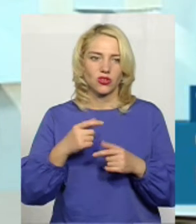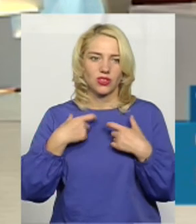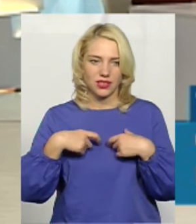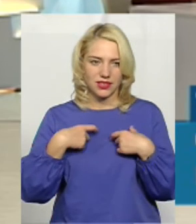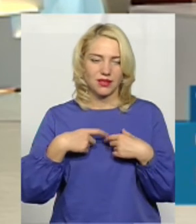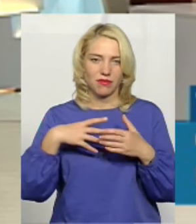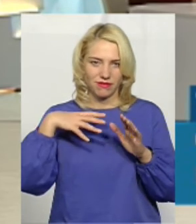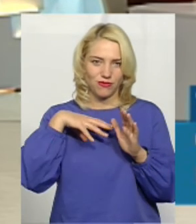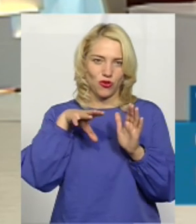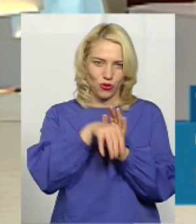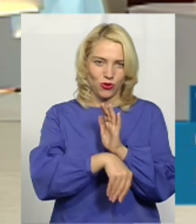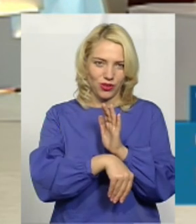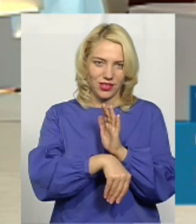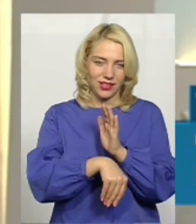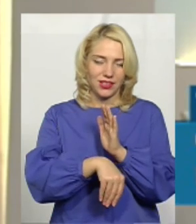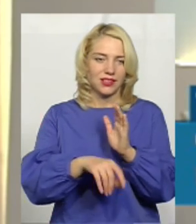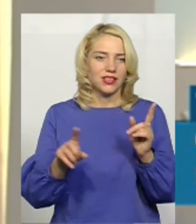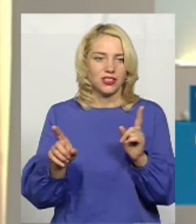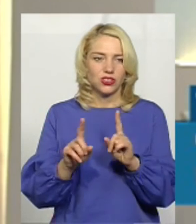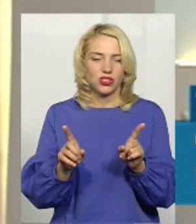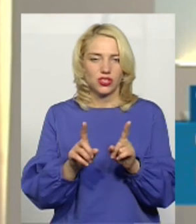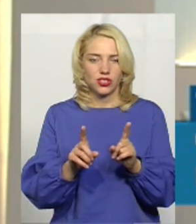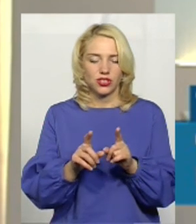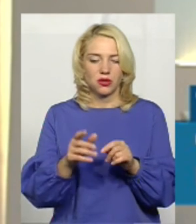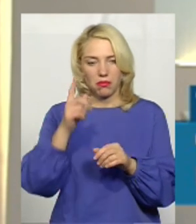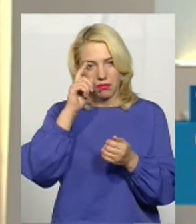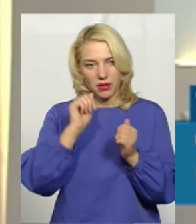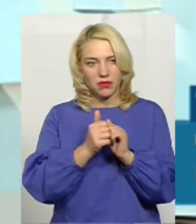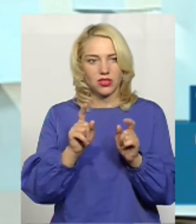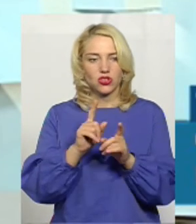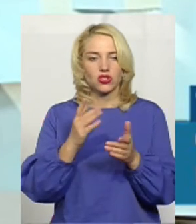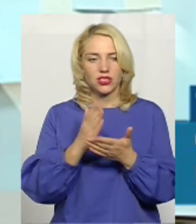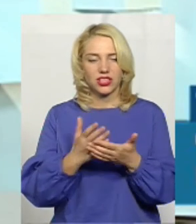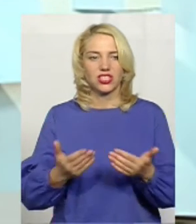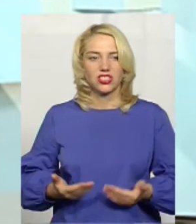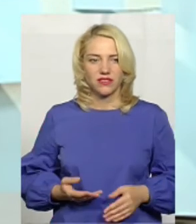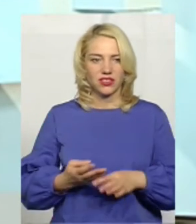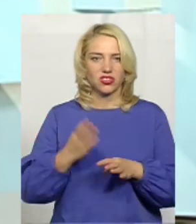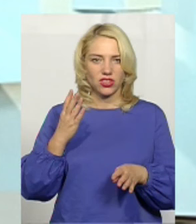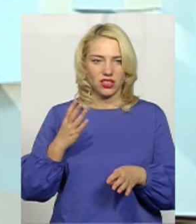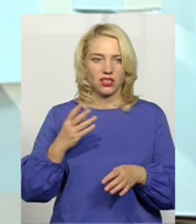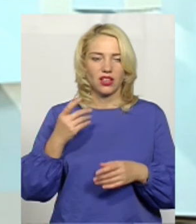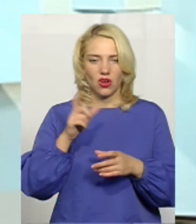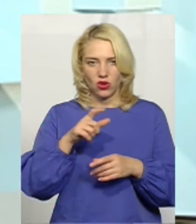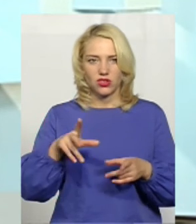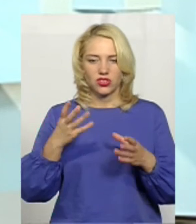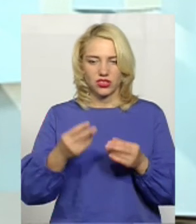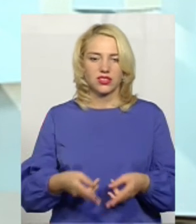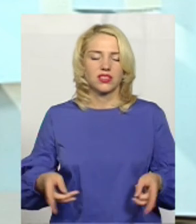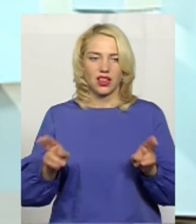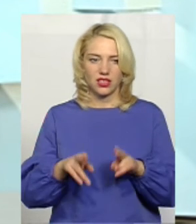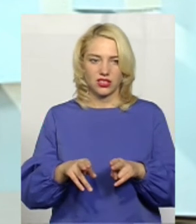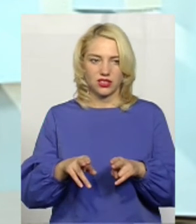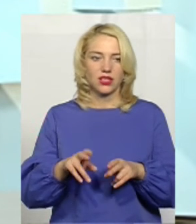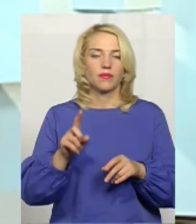себе до цього, хто звик, що пам'ятає то, що є жива черга, вони залишаться. Тому